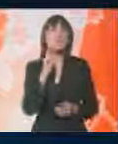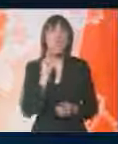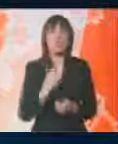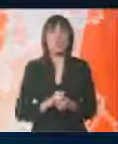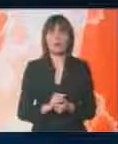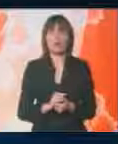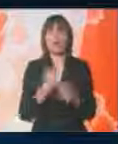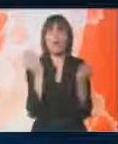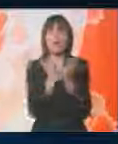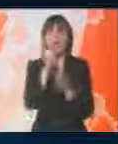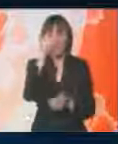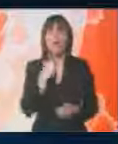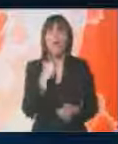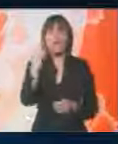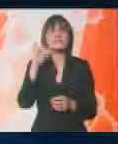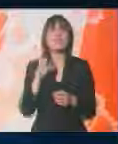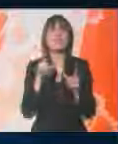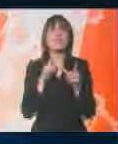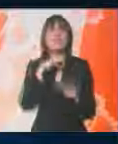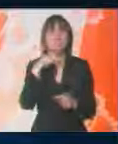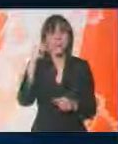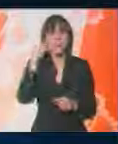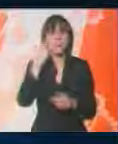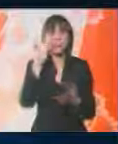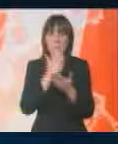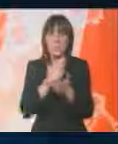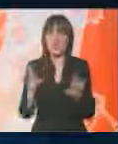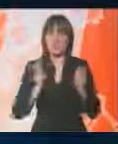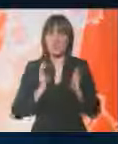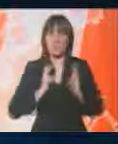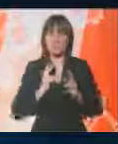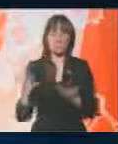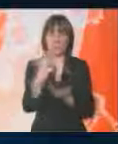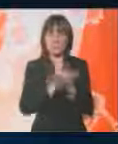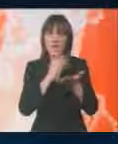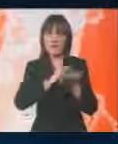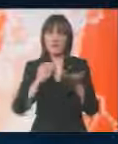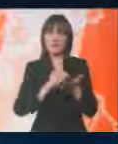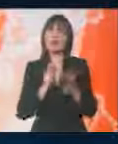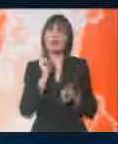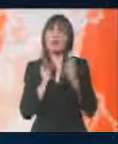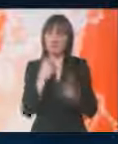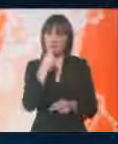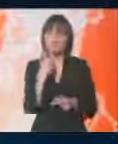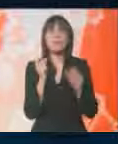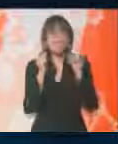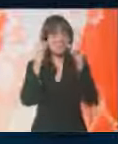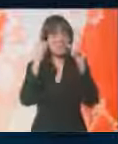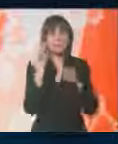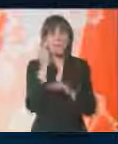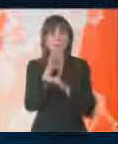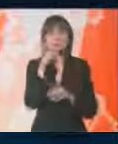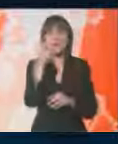Novinar glasa Juga Predrag Radonjić smatra da je bilo očekivano usvajanje rezolucije, ali kako kaže, iznenađenje